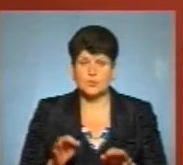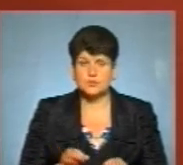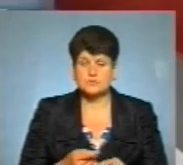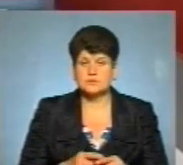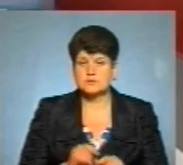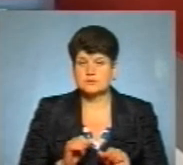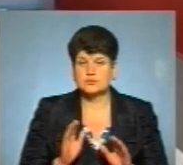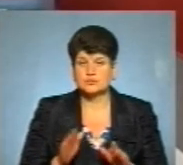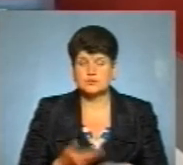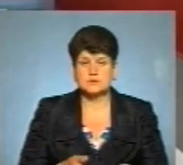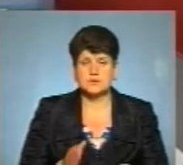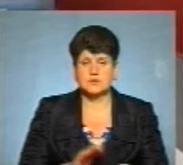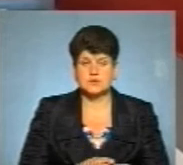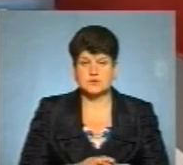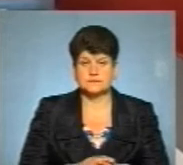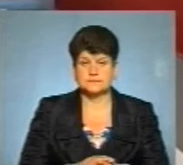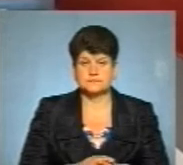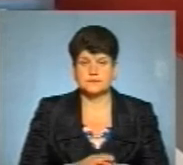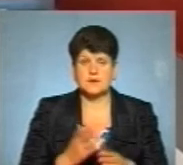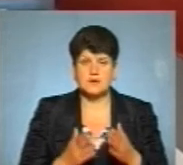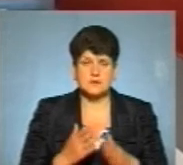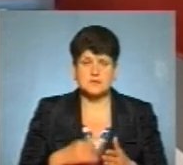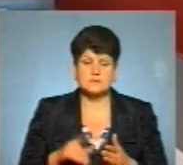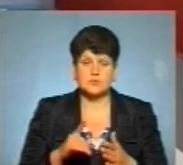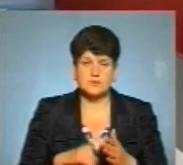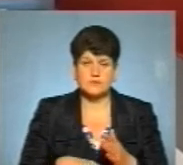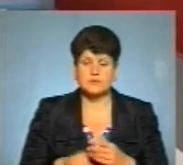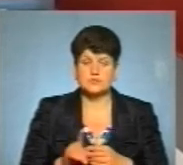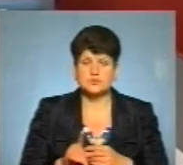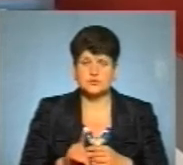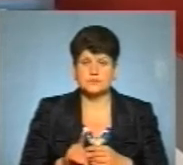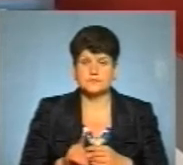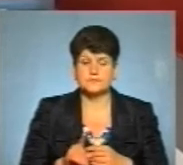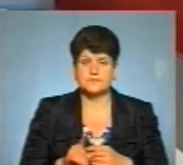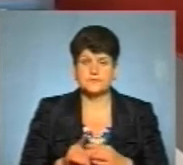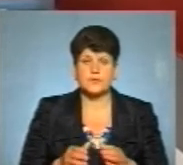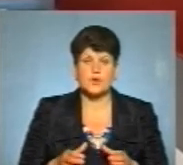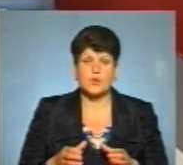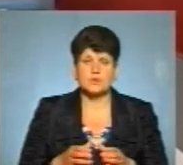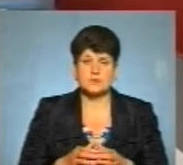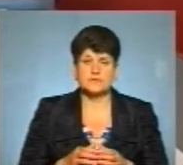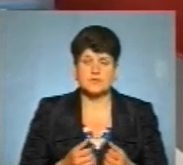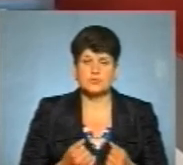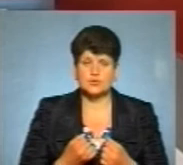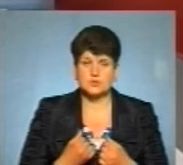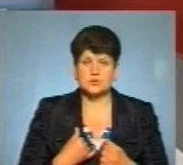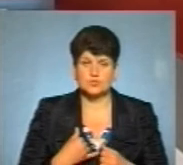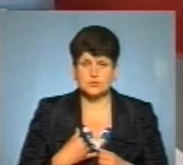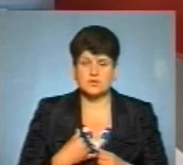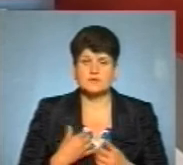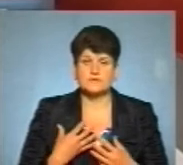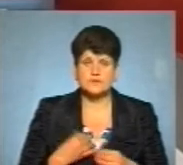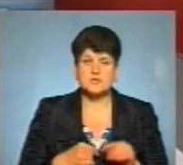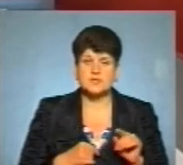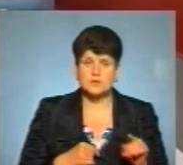бути трішки складніше. Але сподіваємося, що все-таки колективний імунітет нас вже все-таки на той